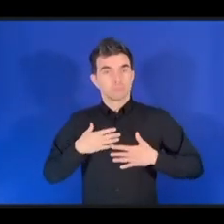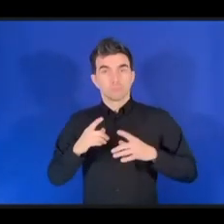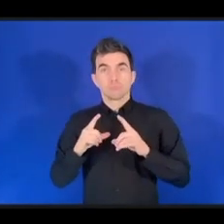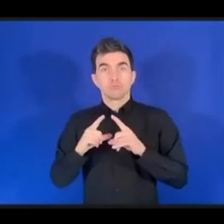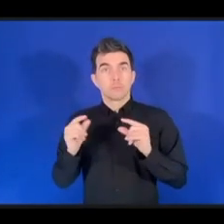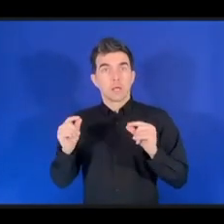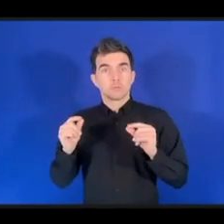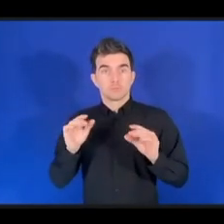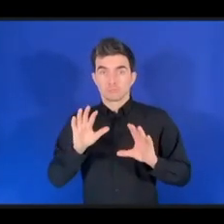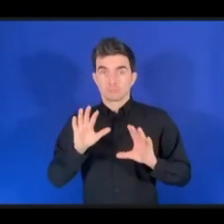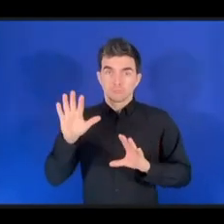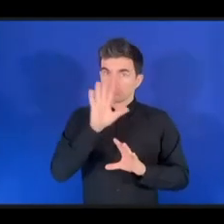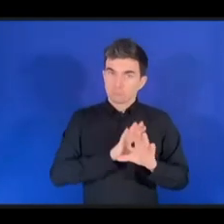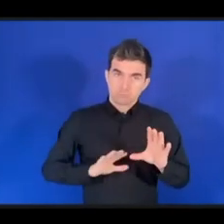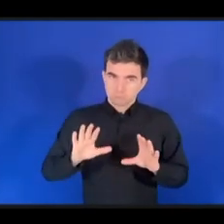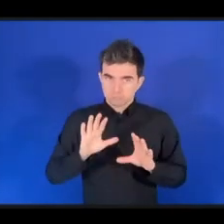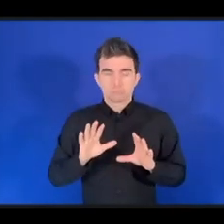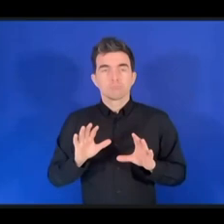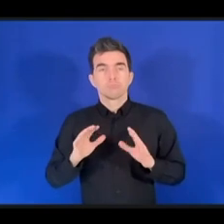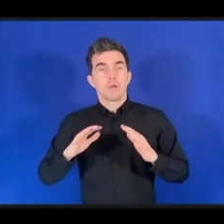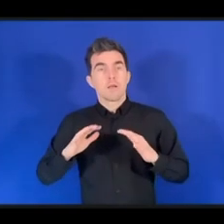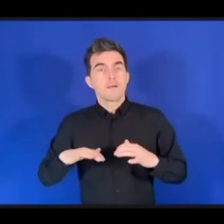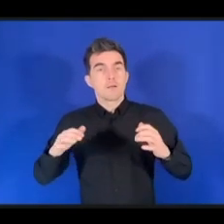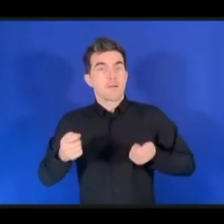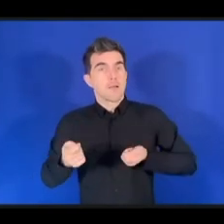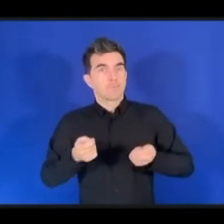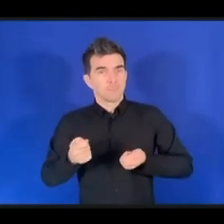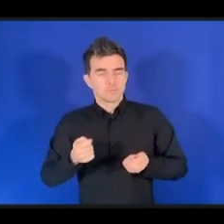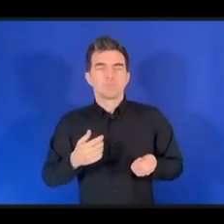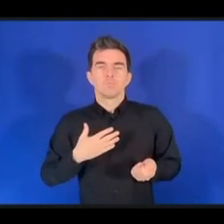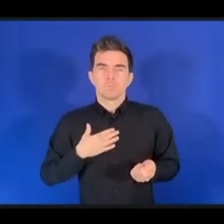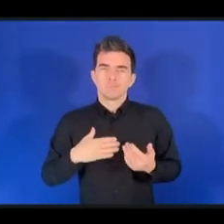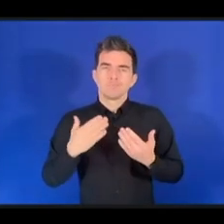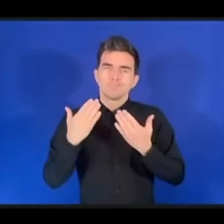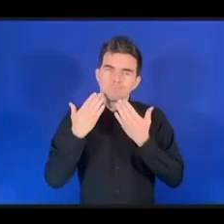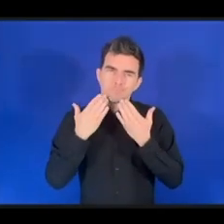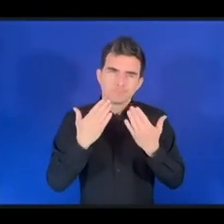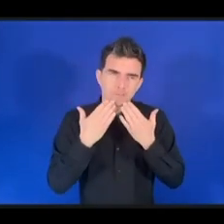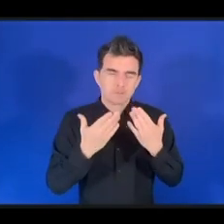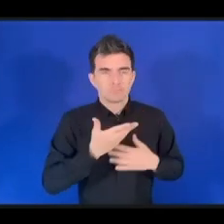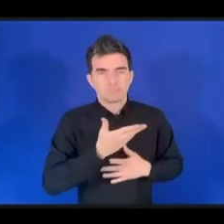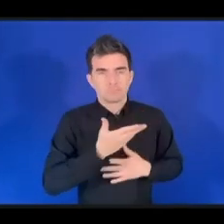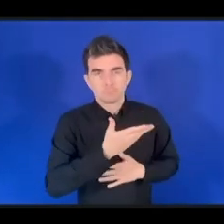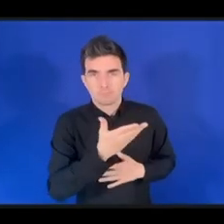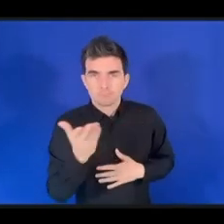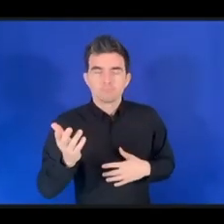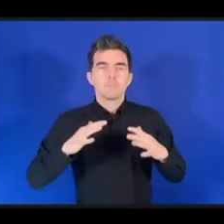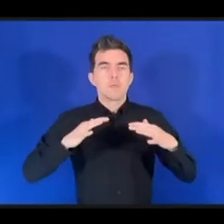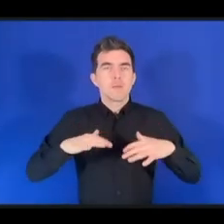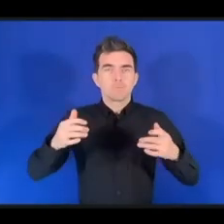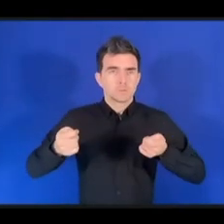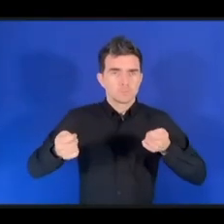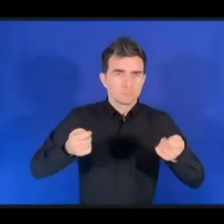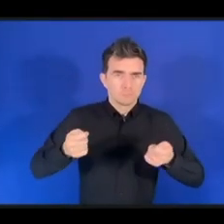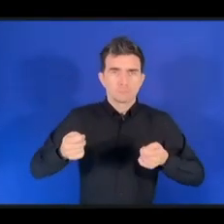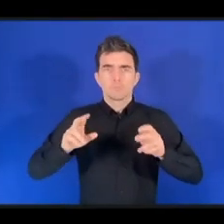благодарность всем правительствам, международным организациям, компаниям, инженерам,